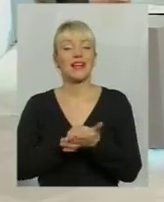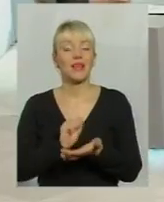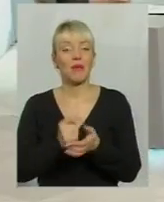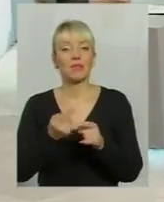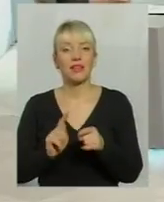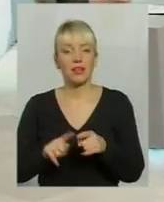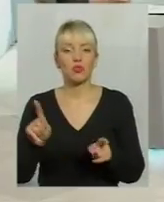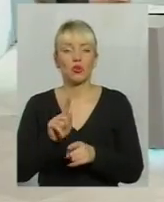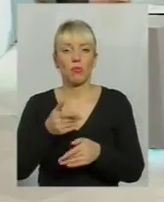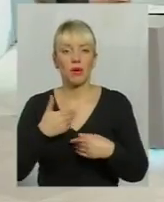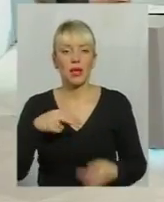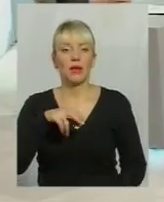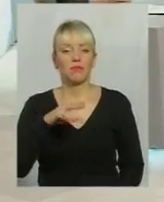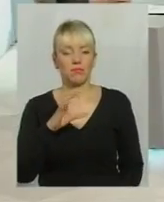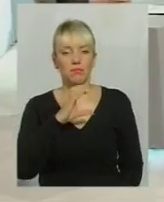психотерапевти,